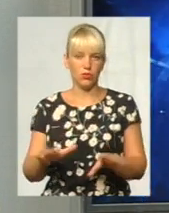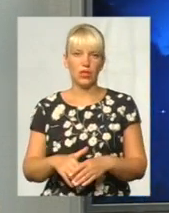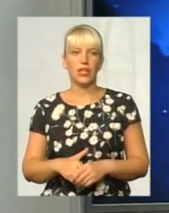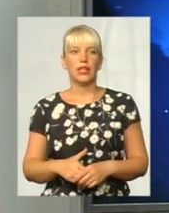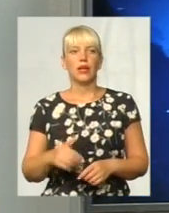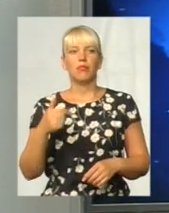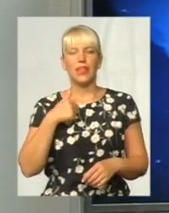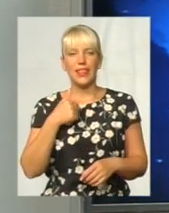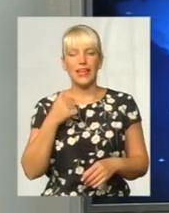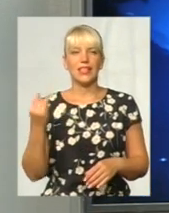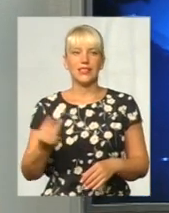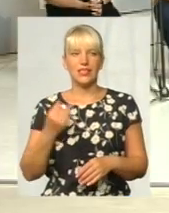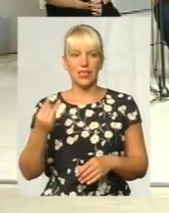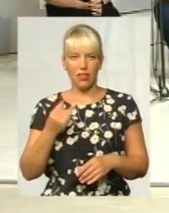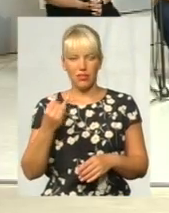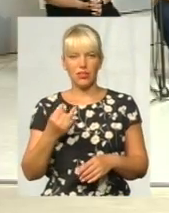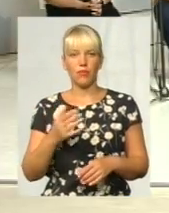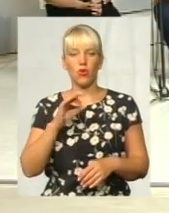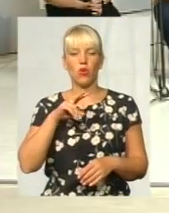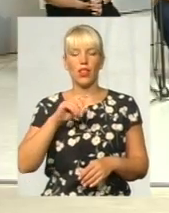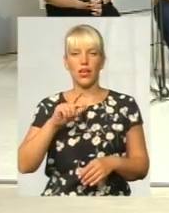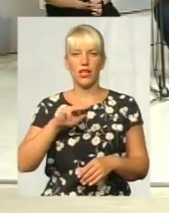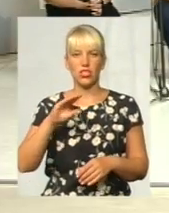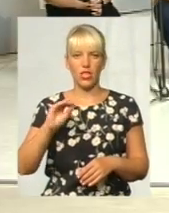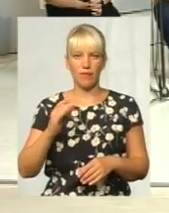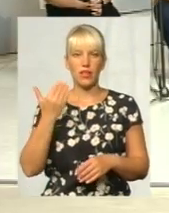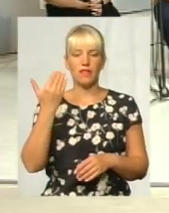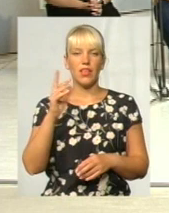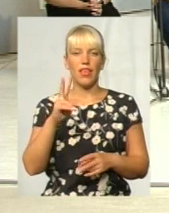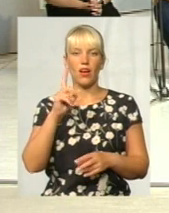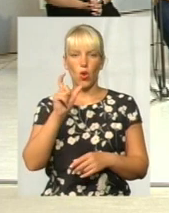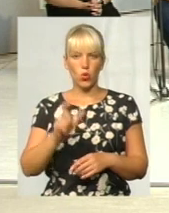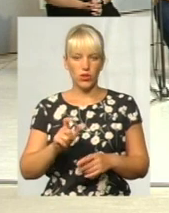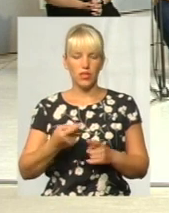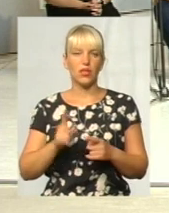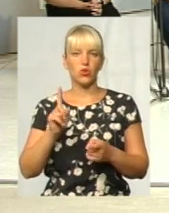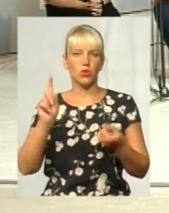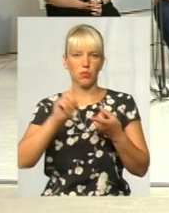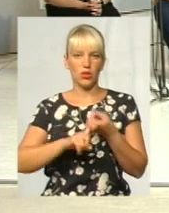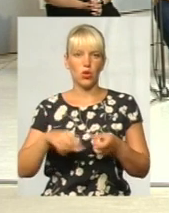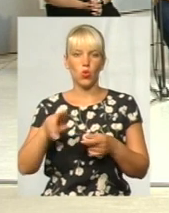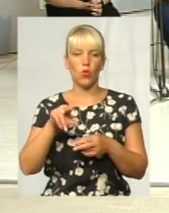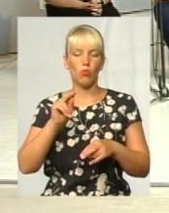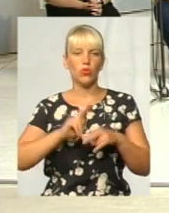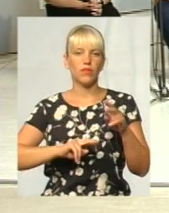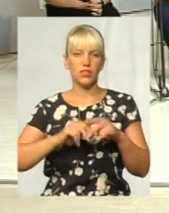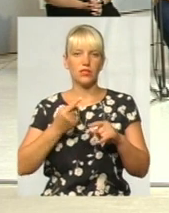пане Олеже, ви як людина, яка дотична до будівництва цього об'єкту,